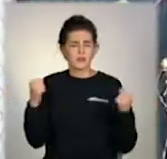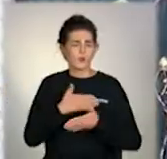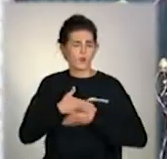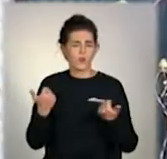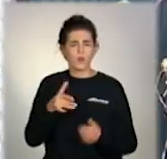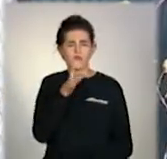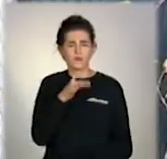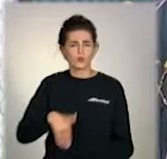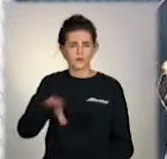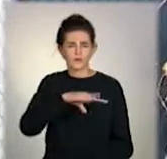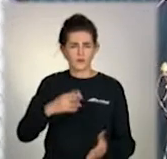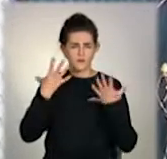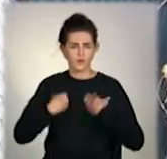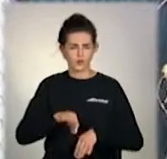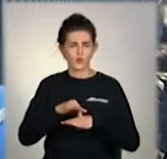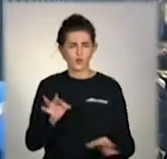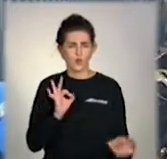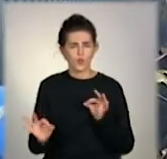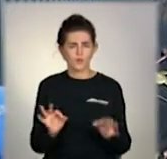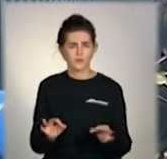говорять і так тримають себе в тонусі.